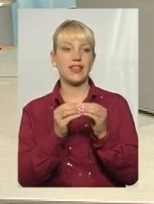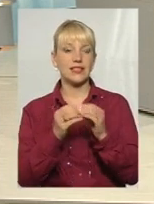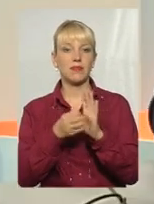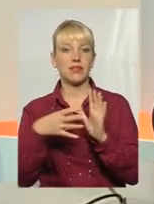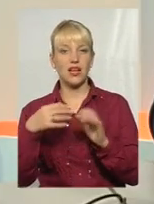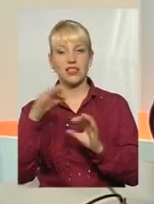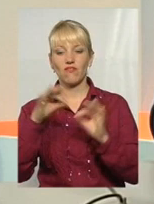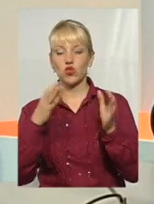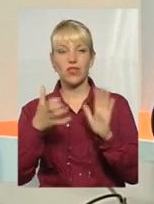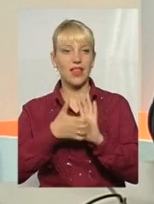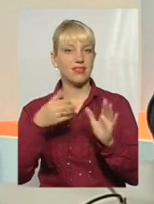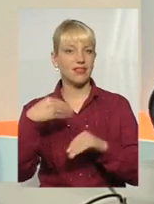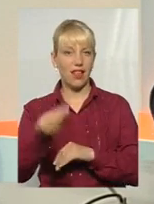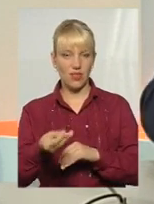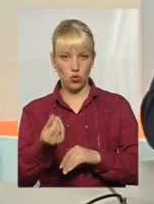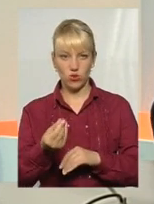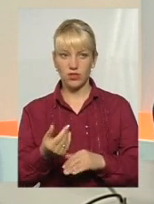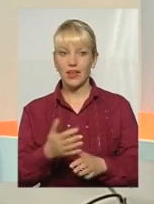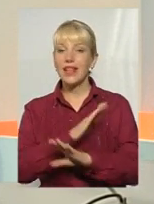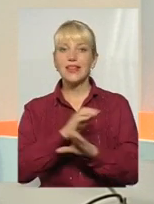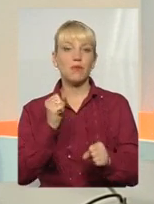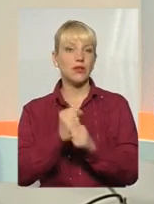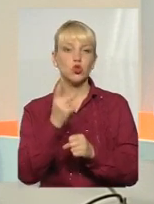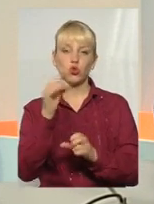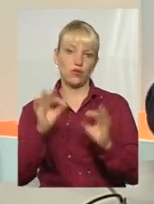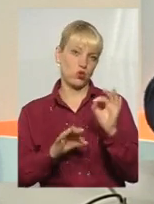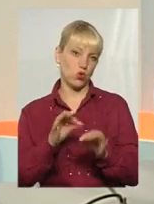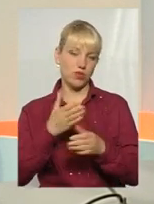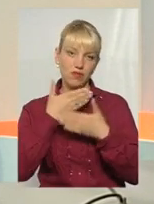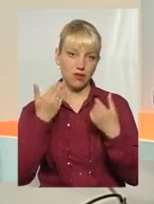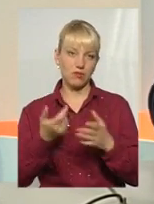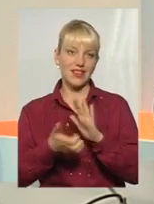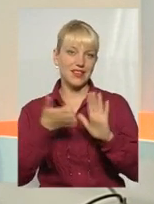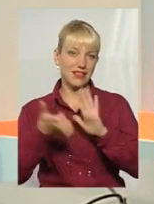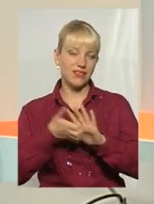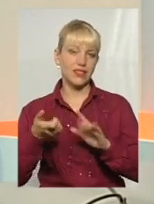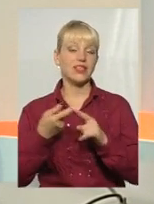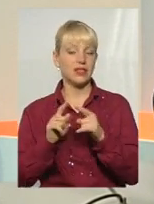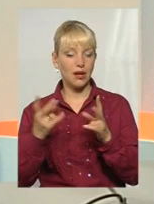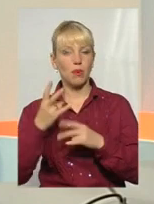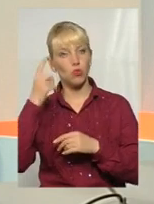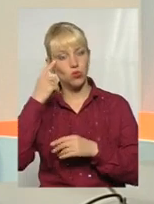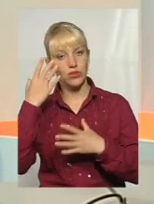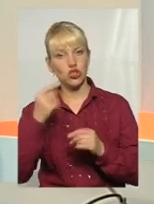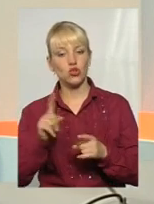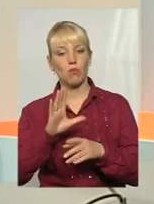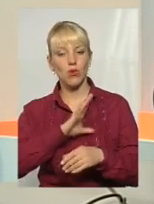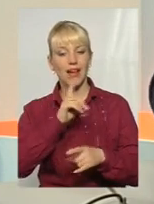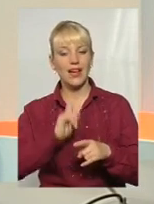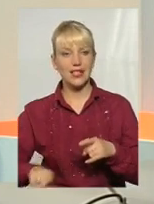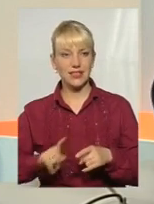не дали коштів. Не працює сьогодні 100%. Нам треба ще теж над цим подумати, щоб була екстрена,